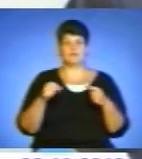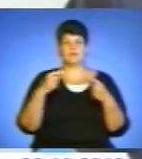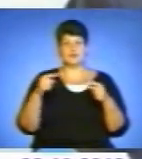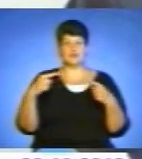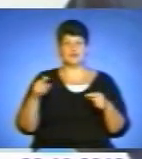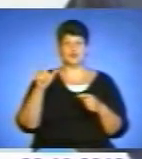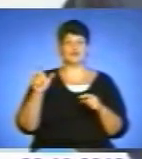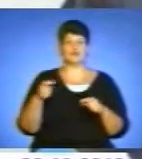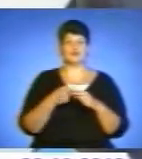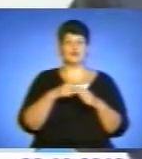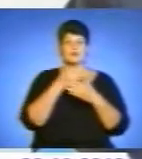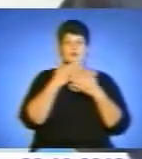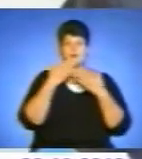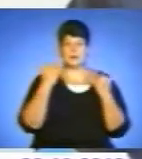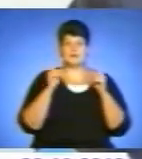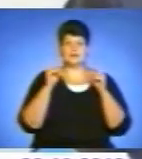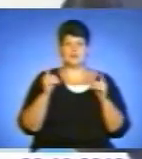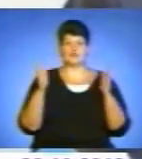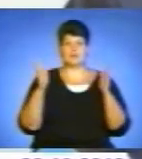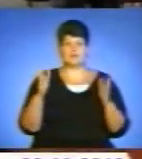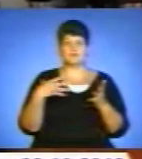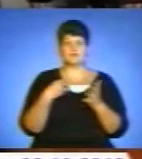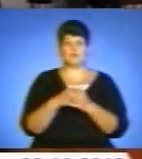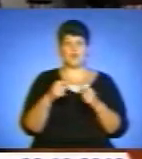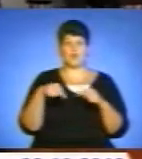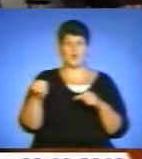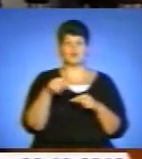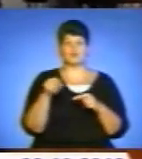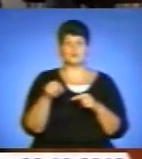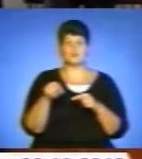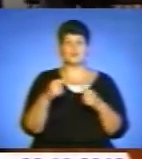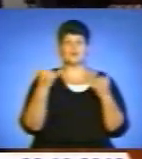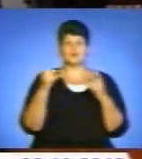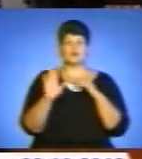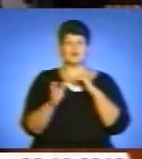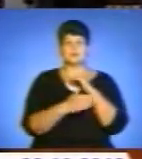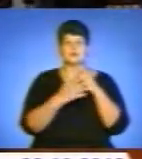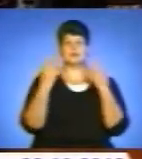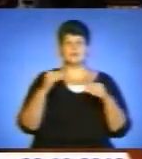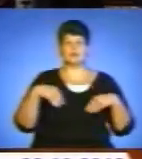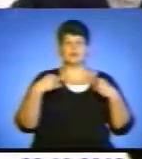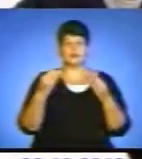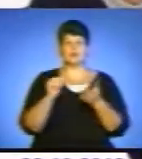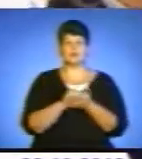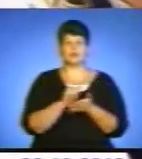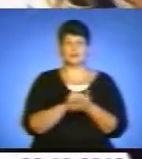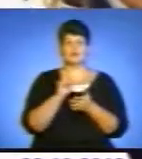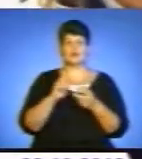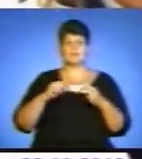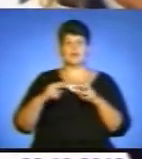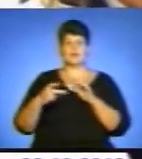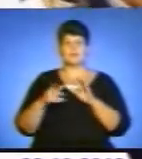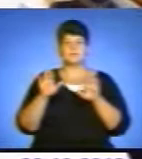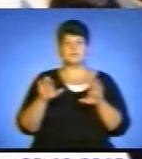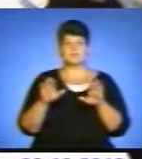цього не мають, тільки в межах свого виборчого округу. І сьогодні останній день подавання документів для тих, хто мінятиме місце